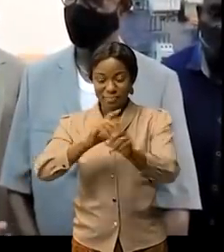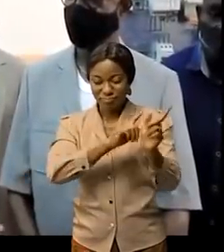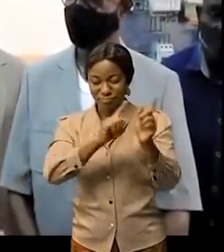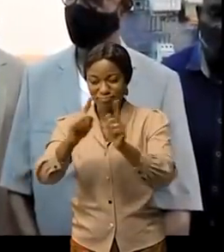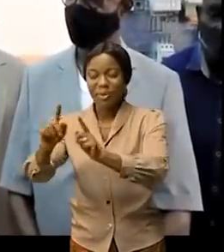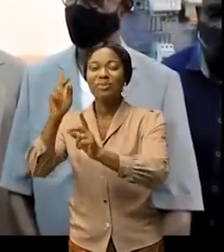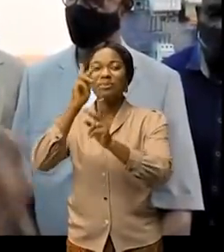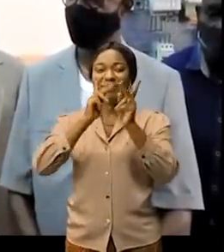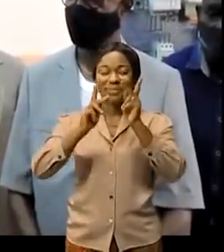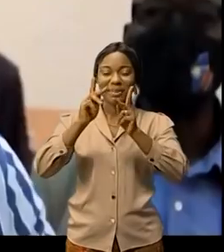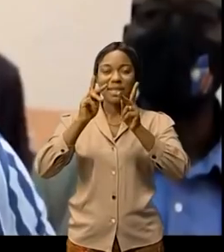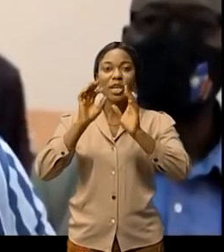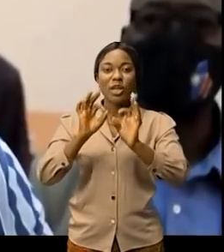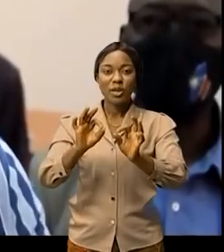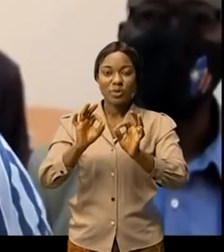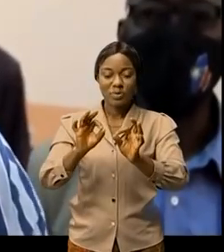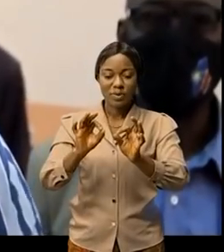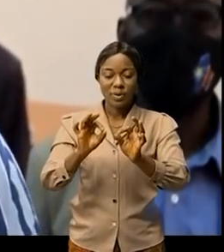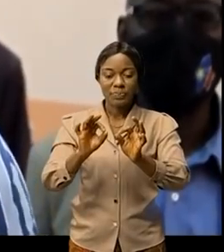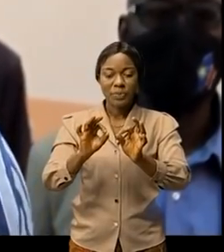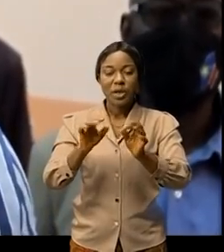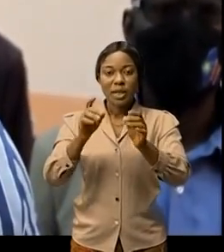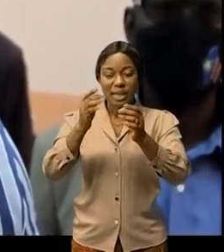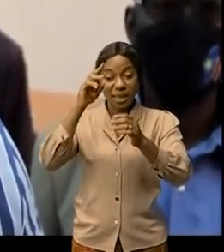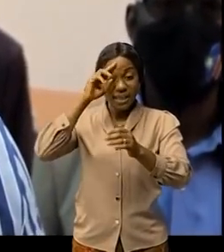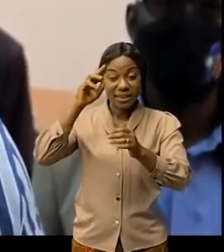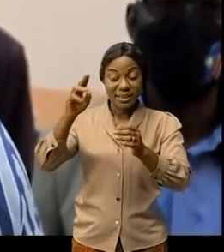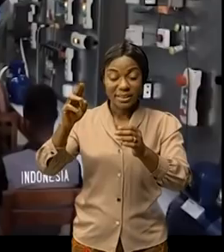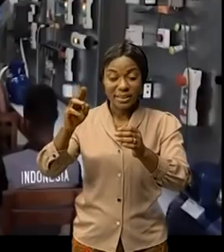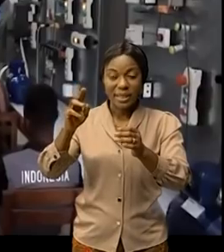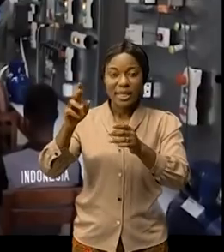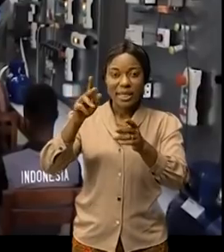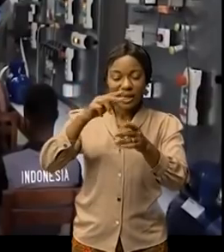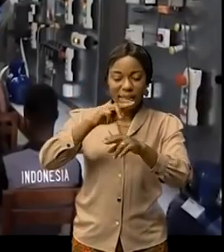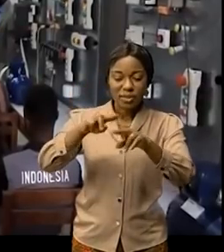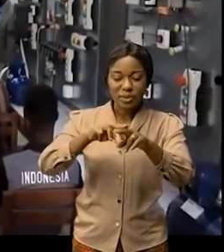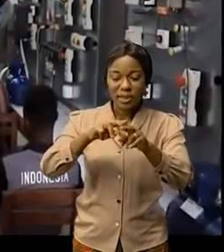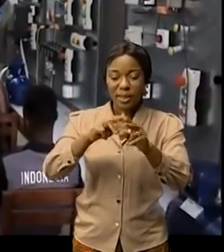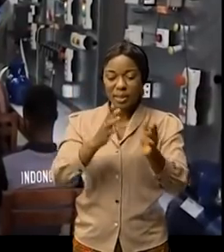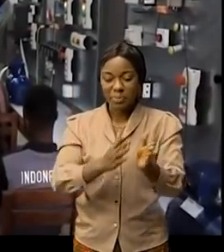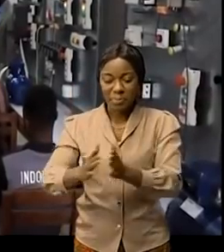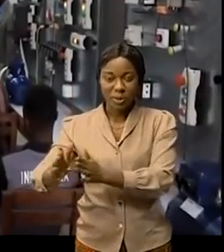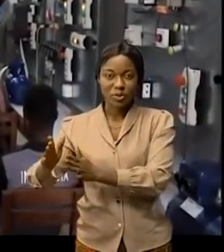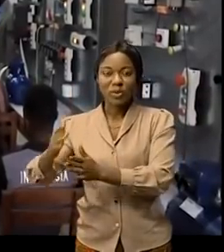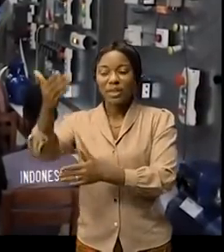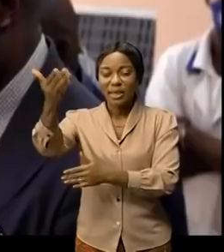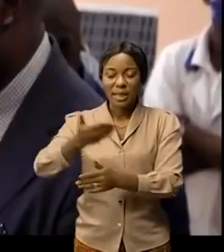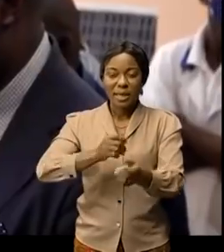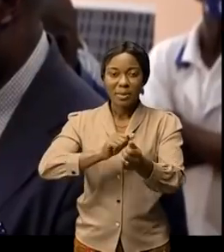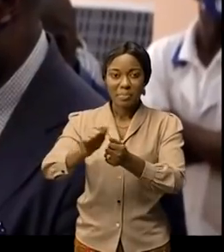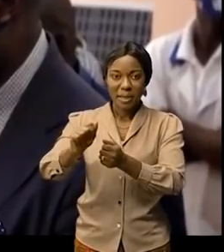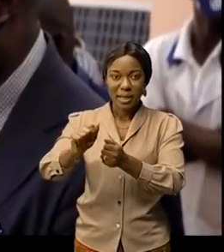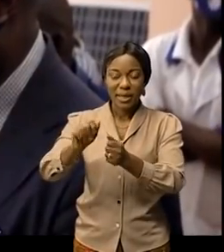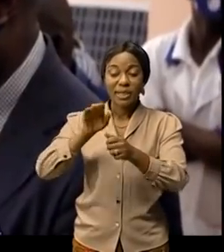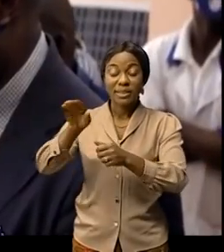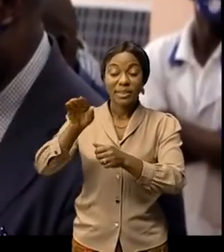bâtiment de l'institut national des préparations professionnelles INPP Matadi accueilli par le directeur provincial de l'INPP